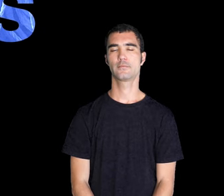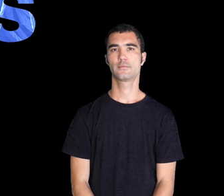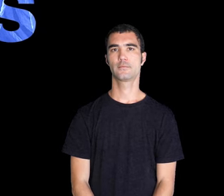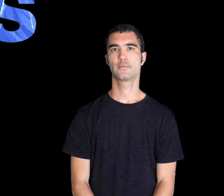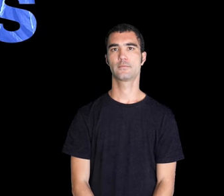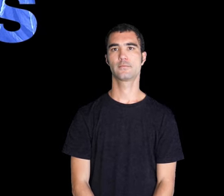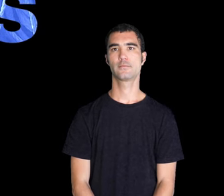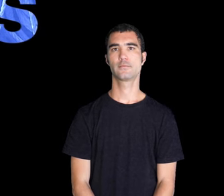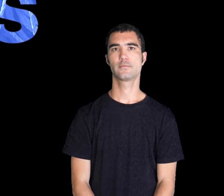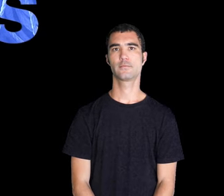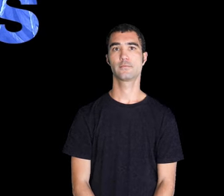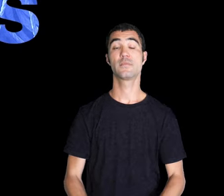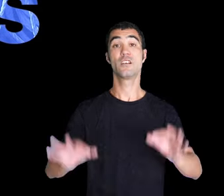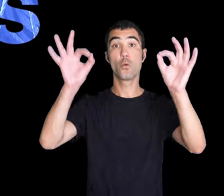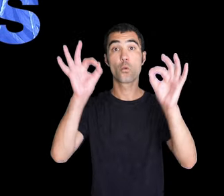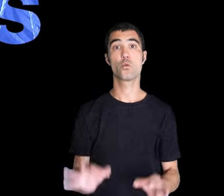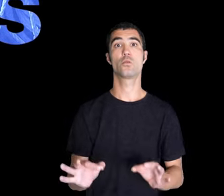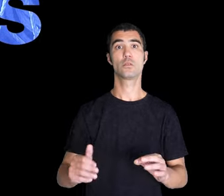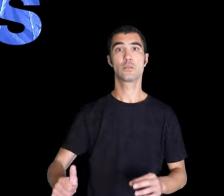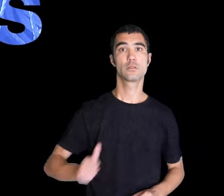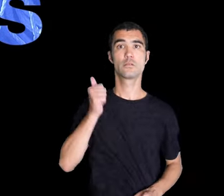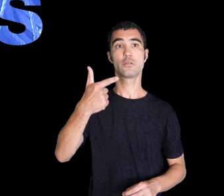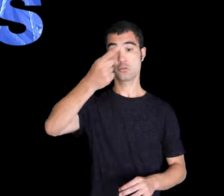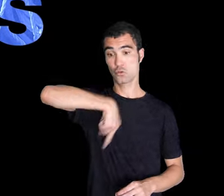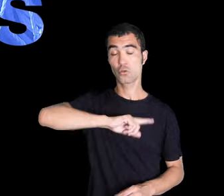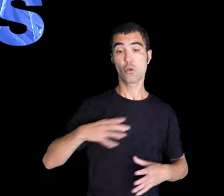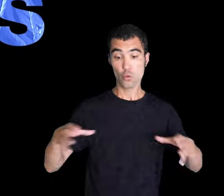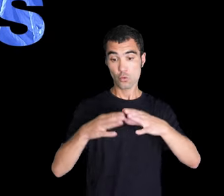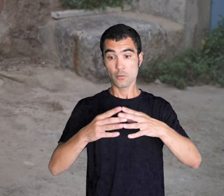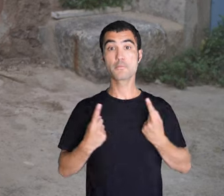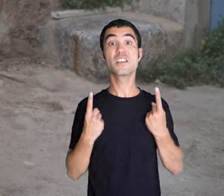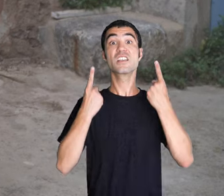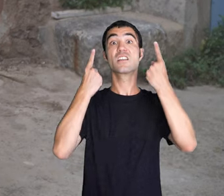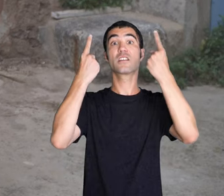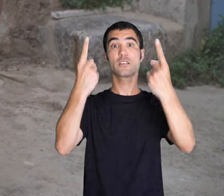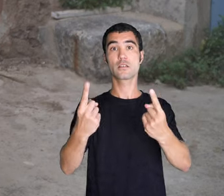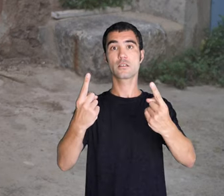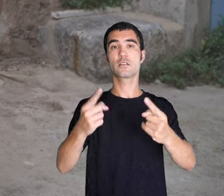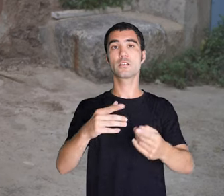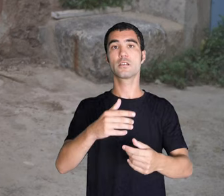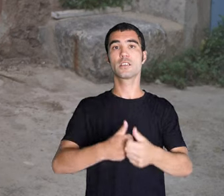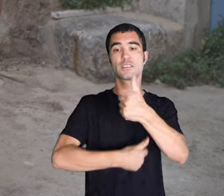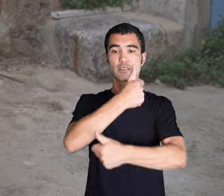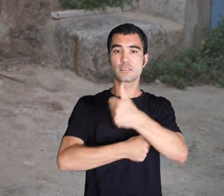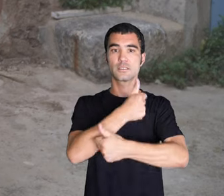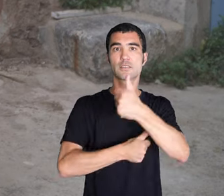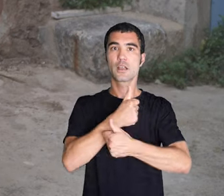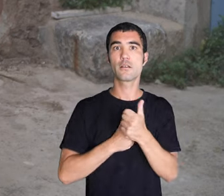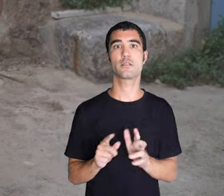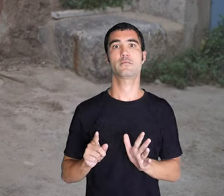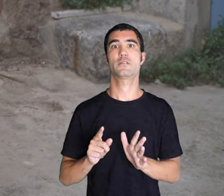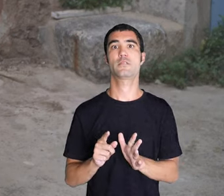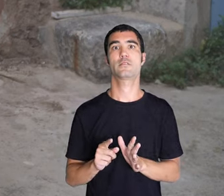va anar. Resulta que nosaltres vàrem ser els primers grups que vàrem examinar sa gent, que